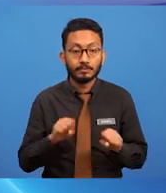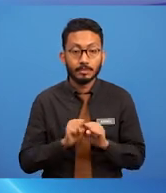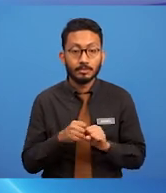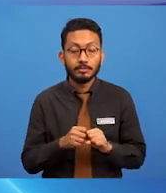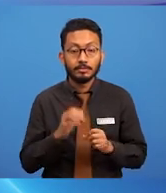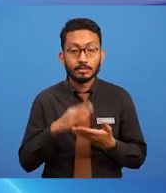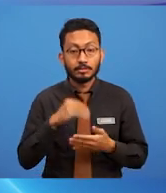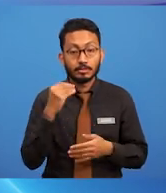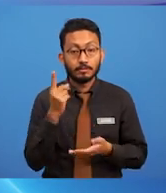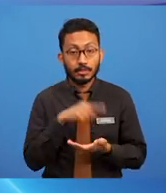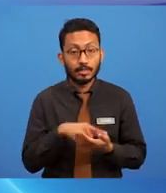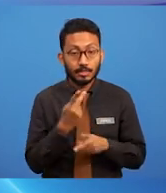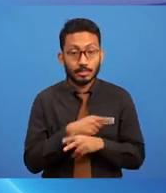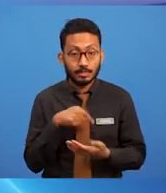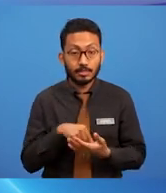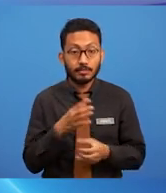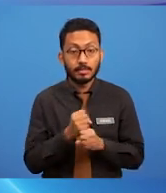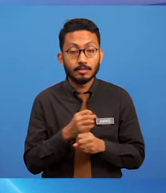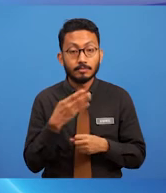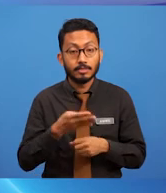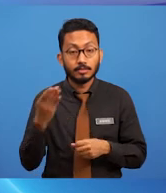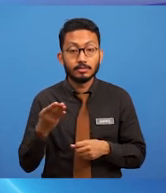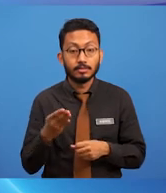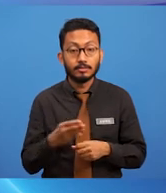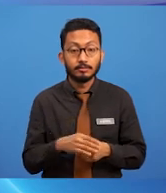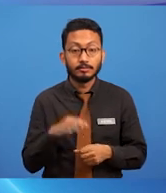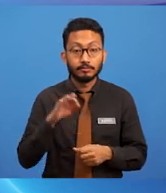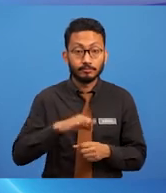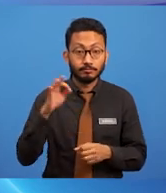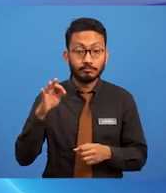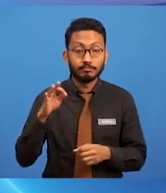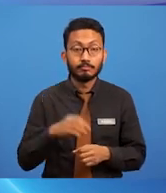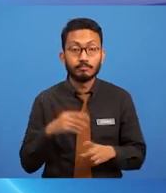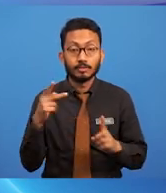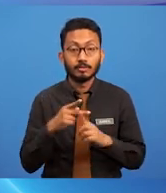dapat memberi manfaat kepada anda semua.